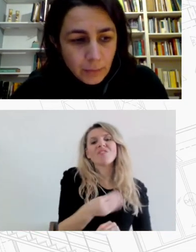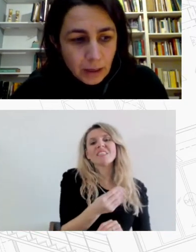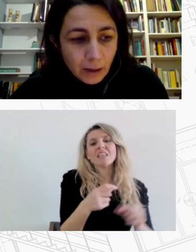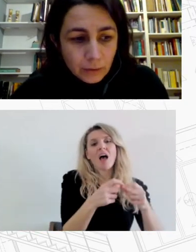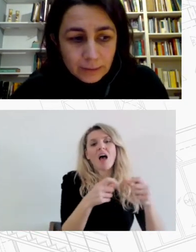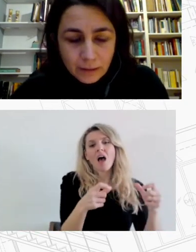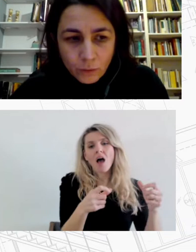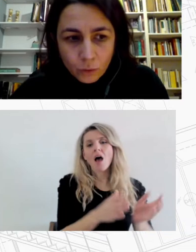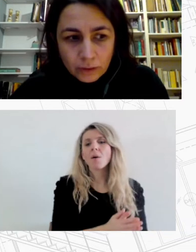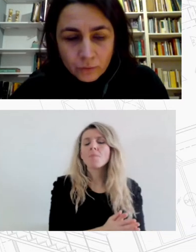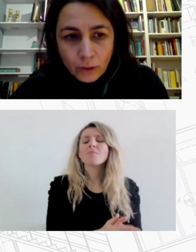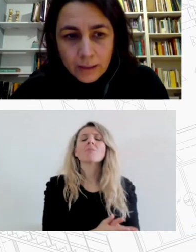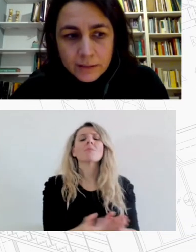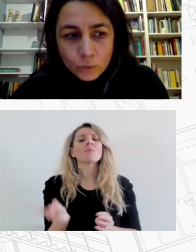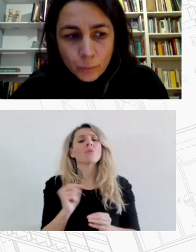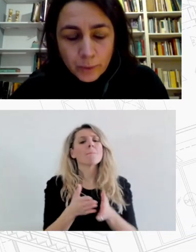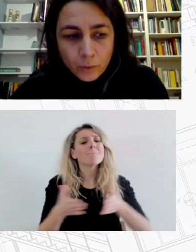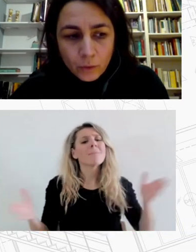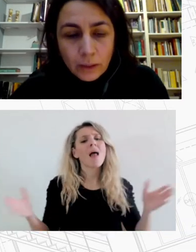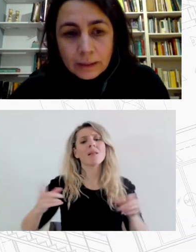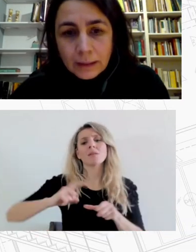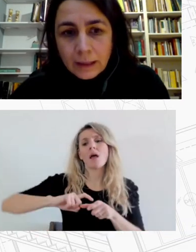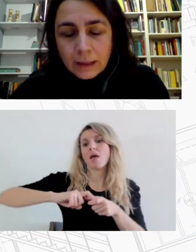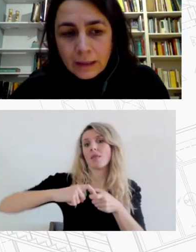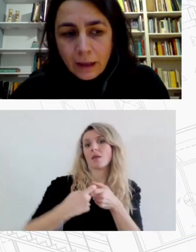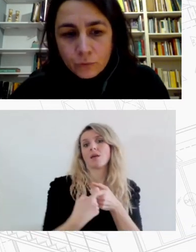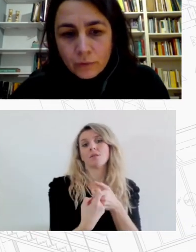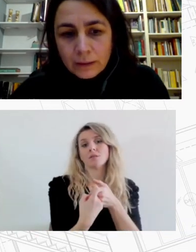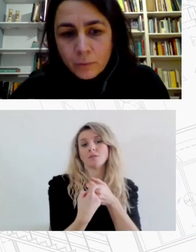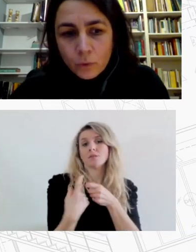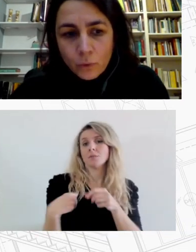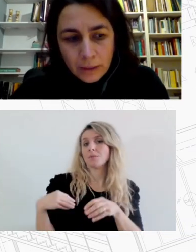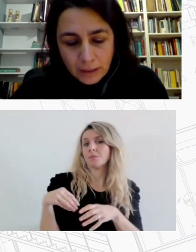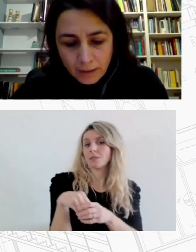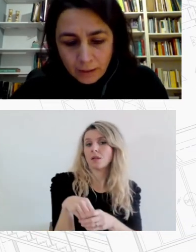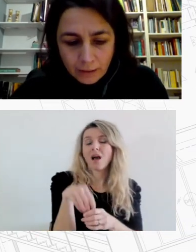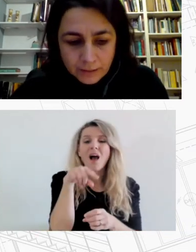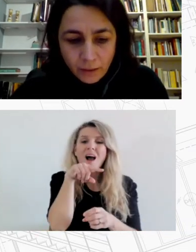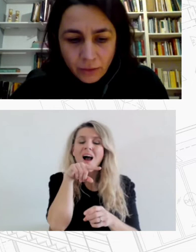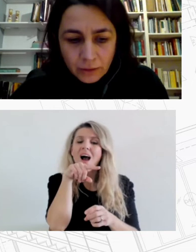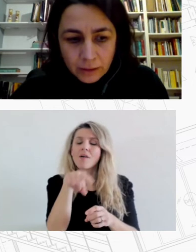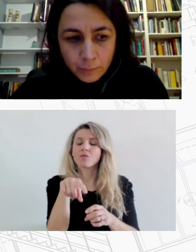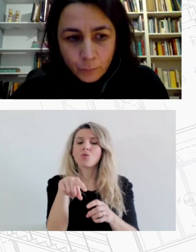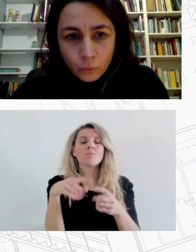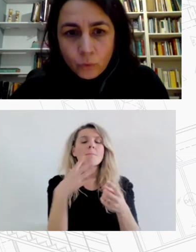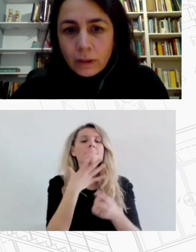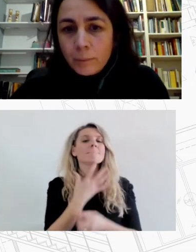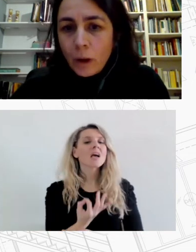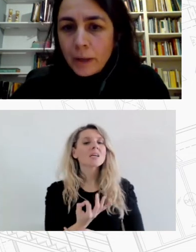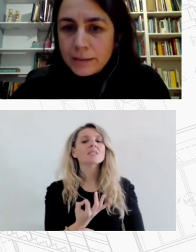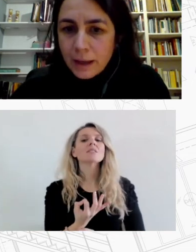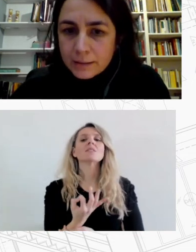πια μεγάλων εταιριών και αυτό αλλάζει το τοπίο και αυτό δεν είναι μόνο μία συνθήκη που